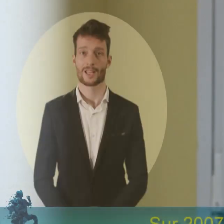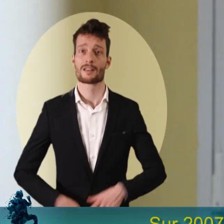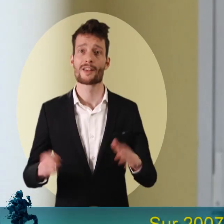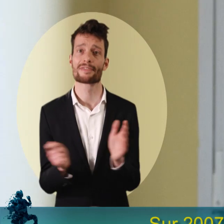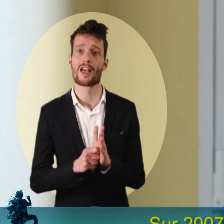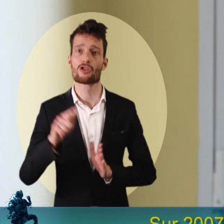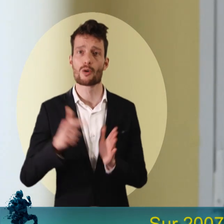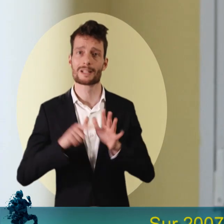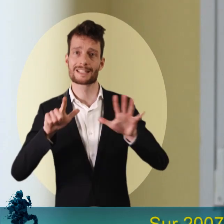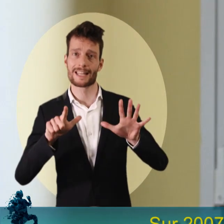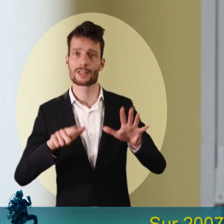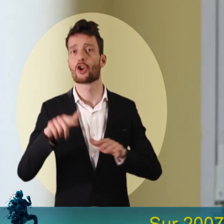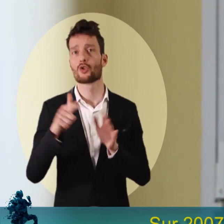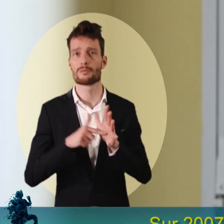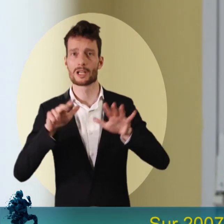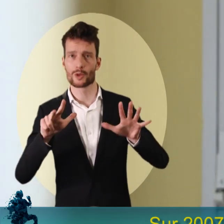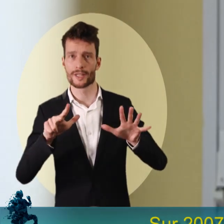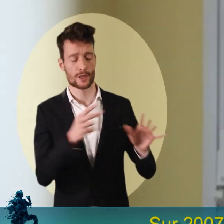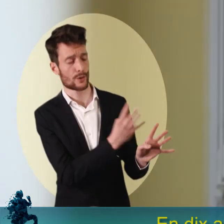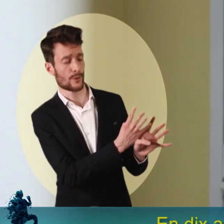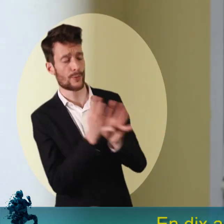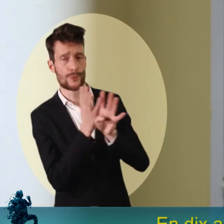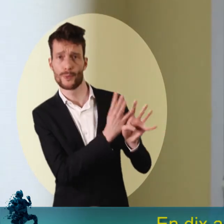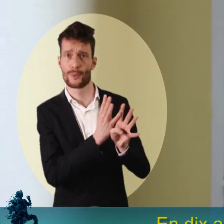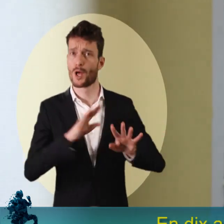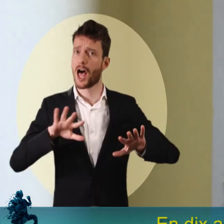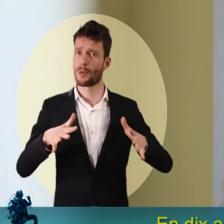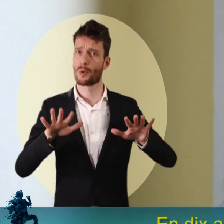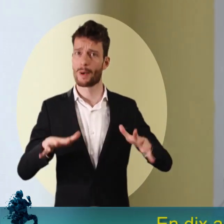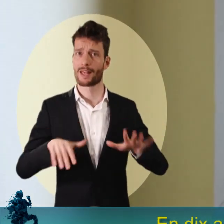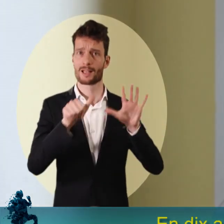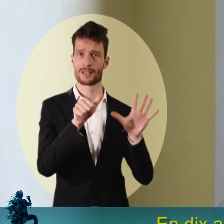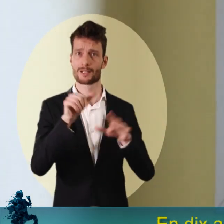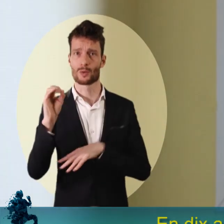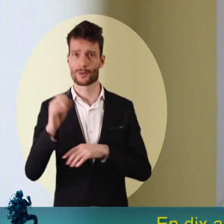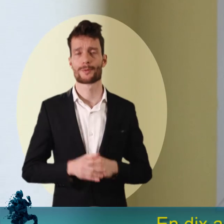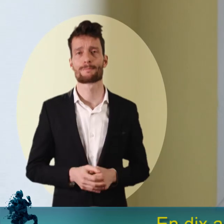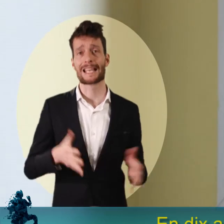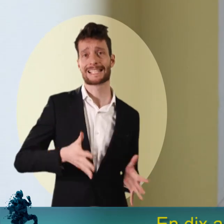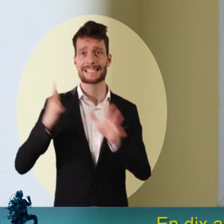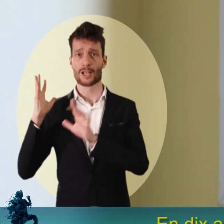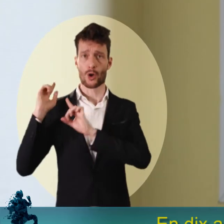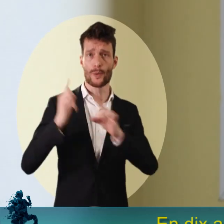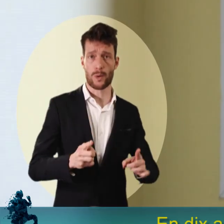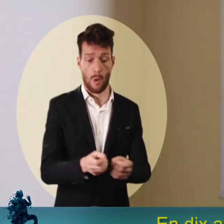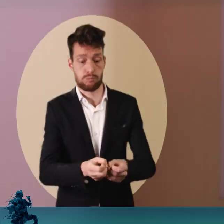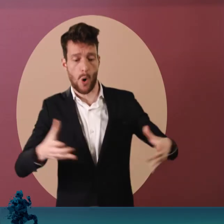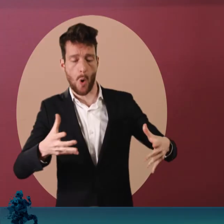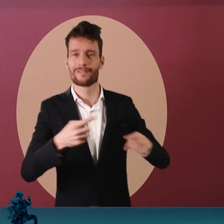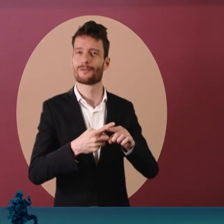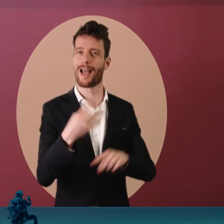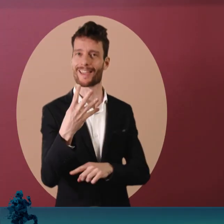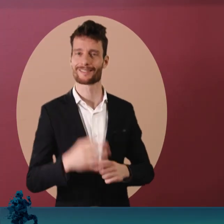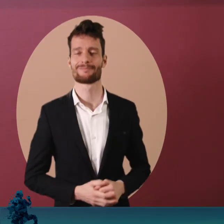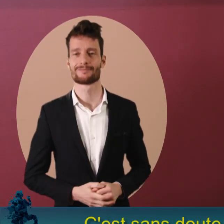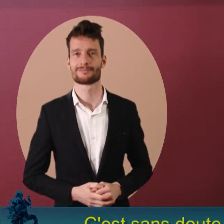Sur 2007-2008, on était à peu près à 60 étudiants. En 10 ans, on a quadruplé littéralement l'effectif. Je